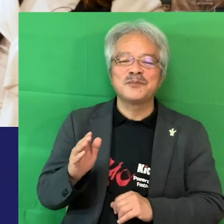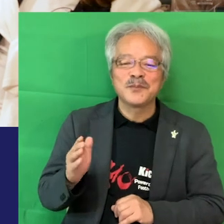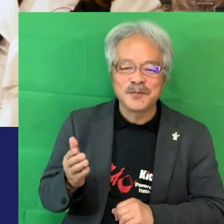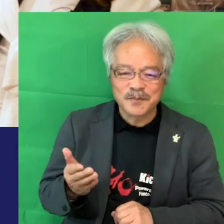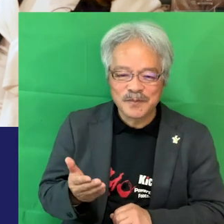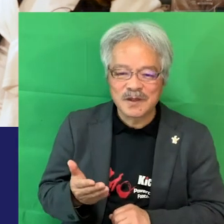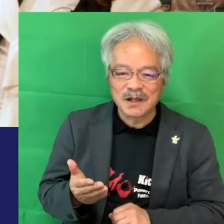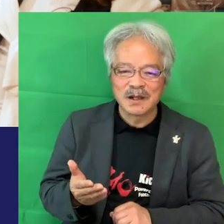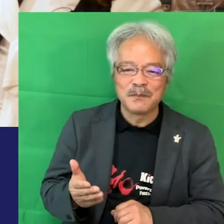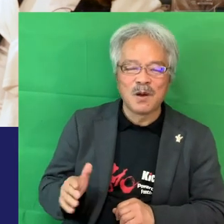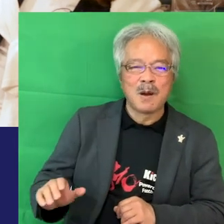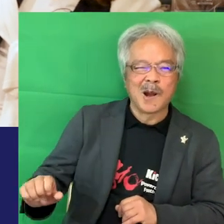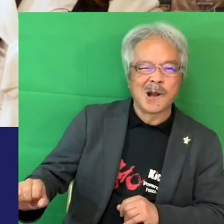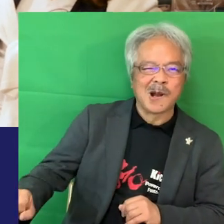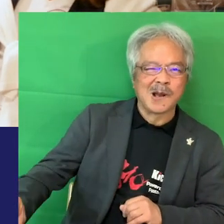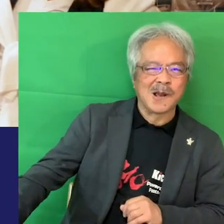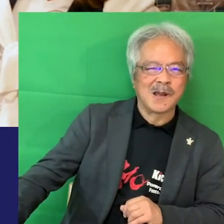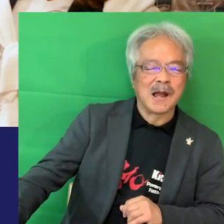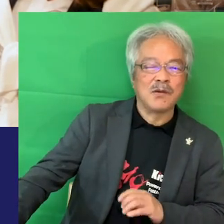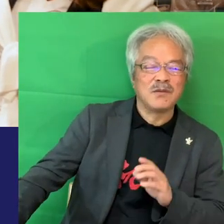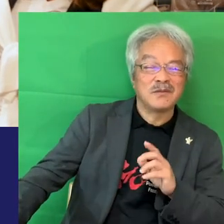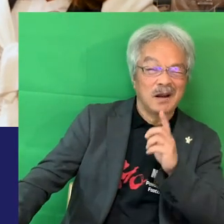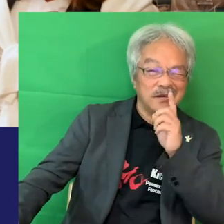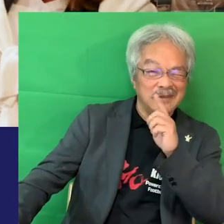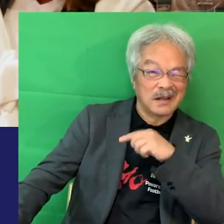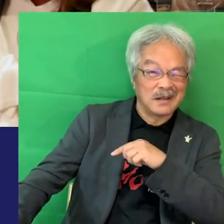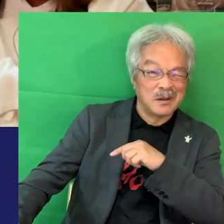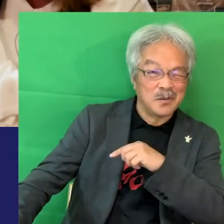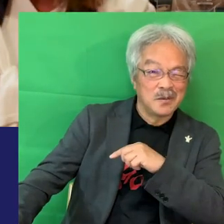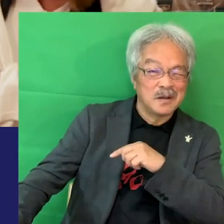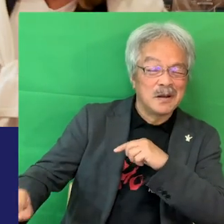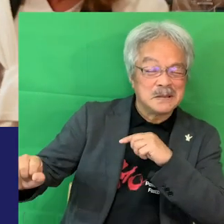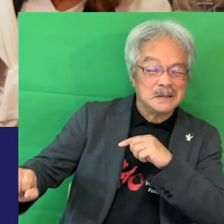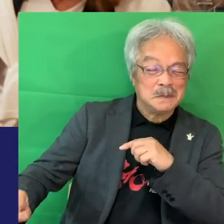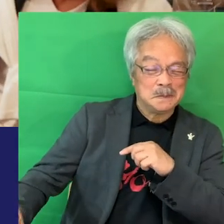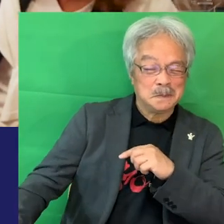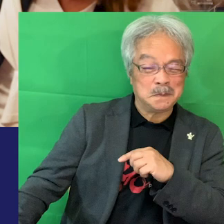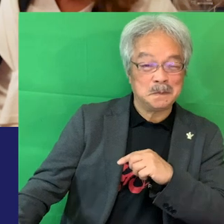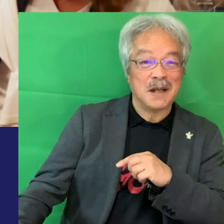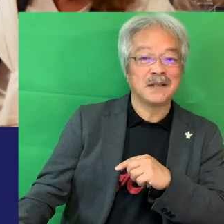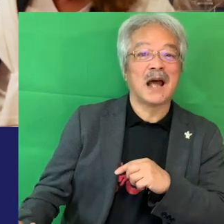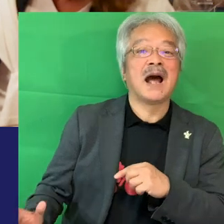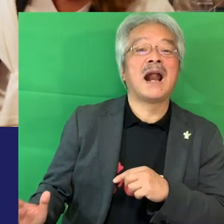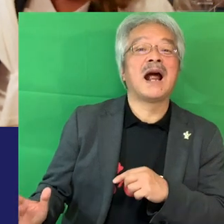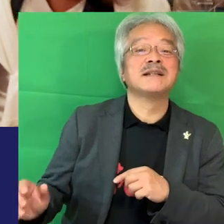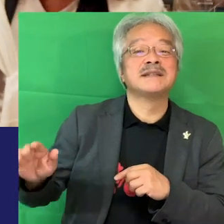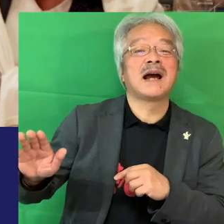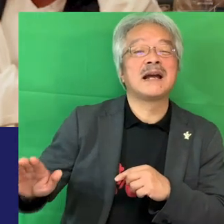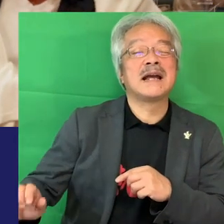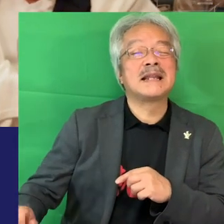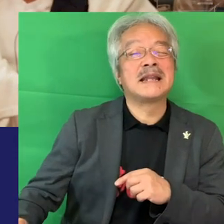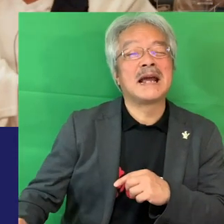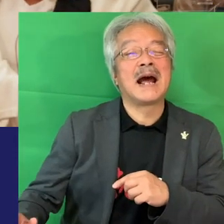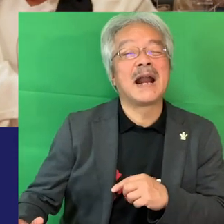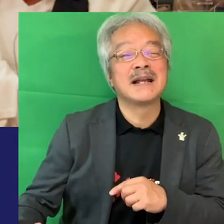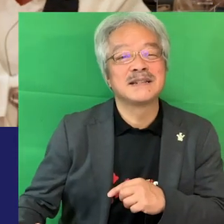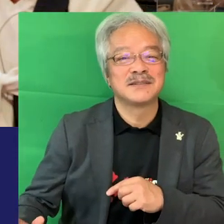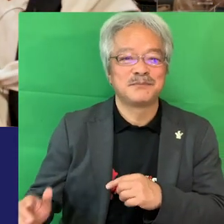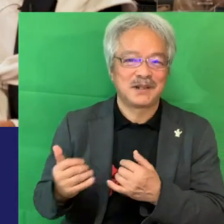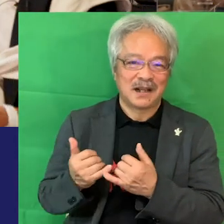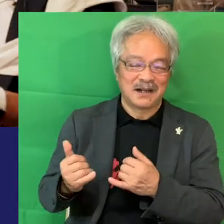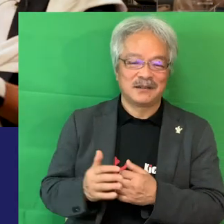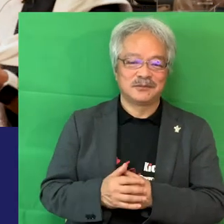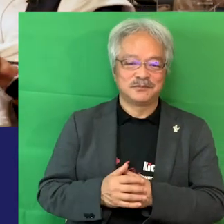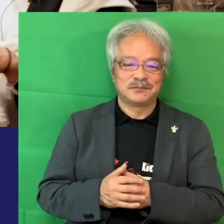掴んでしまえばファールなんだけど掴みながら下げて話すみたいなおギリ?リ?お